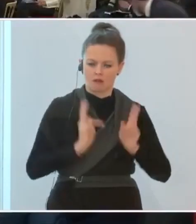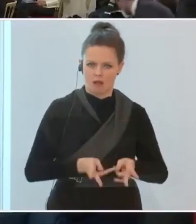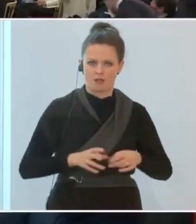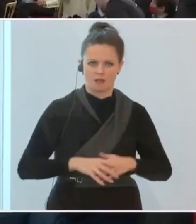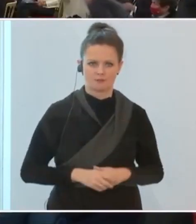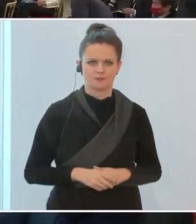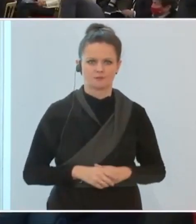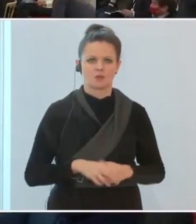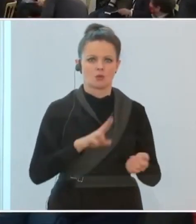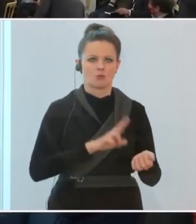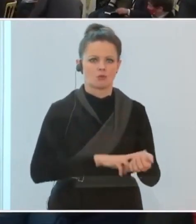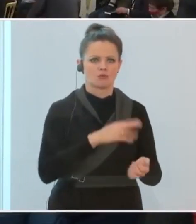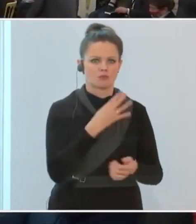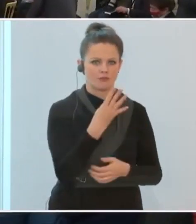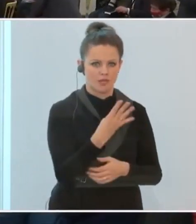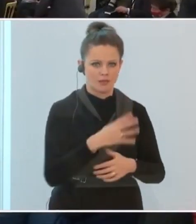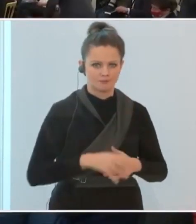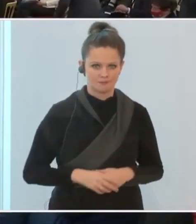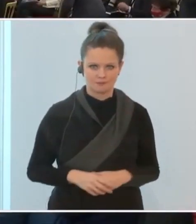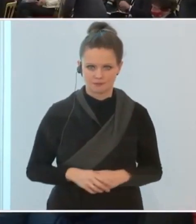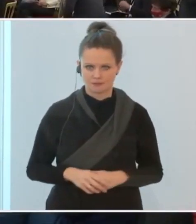Puls 4 und dann der Herr Neumeyer.